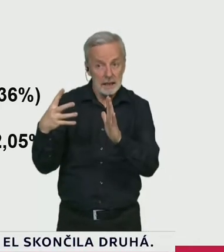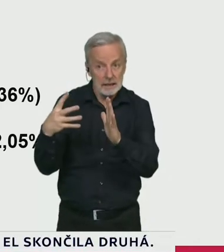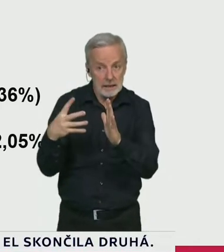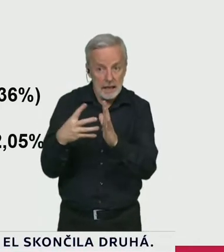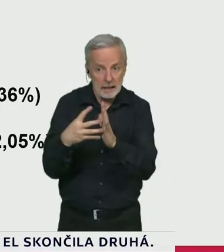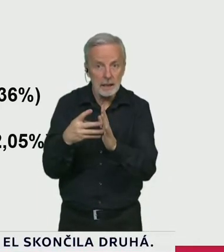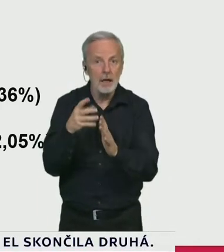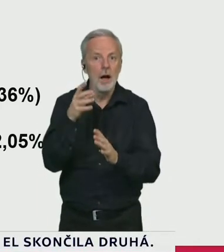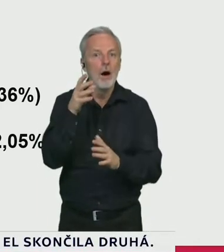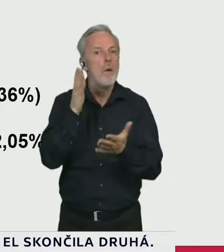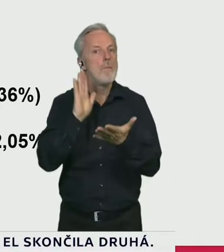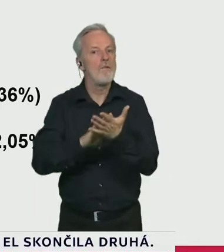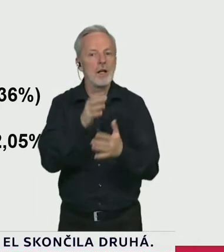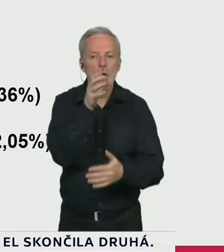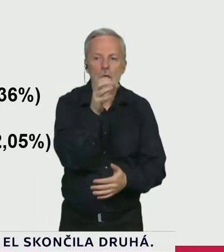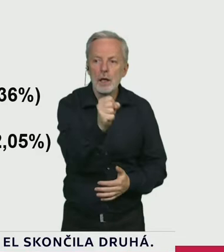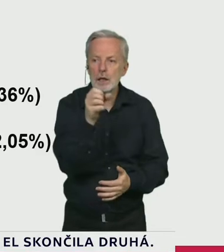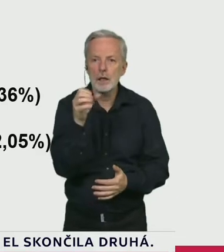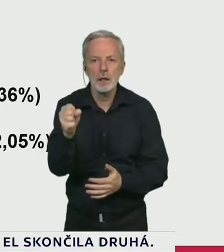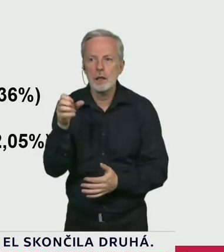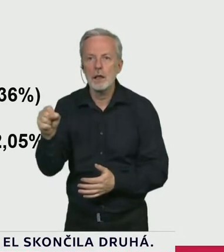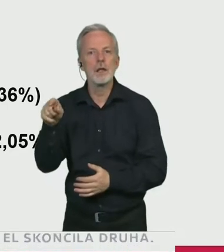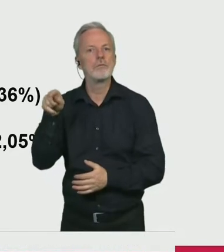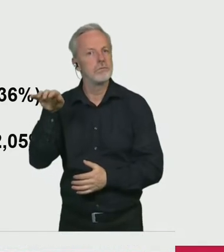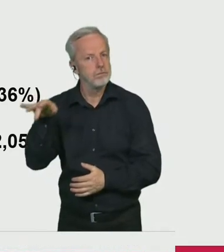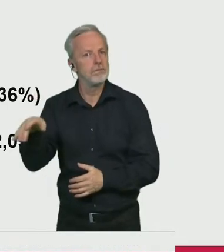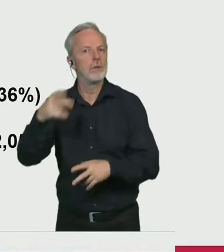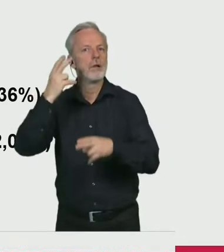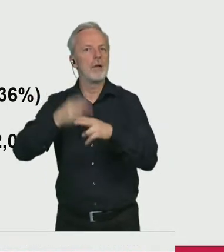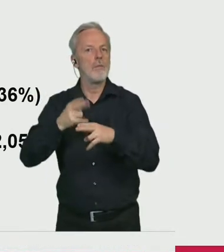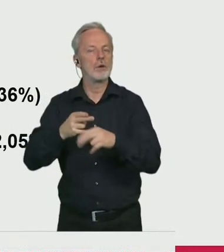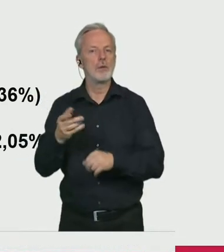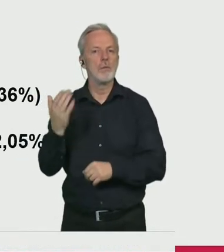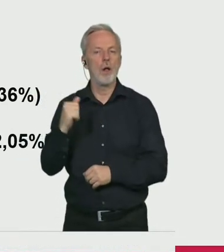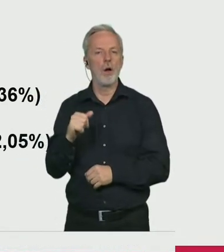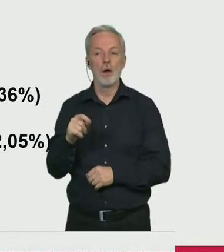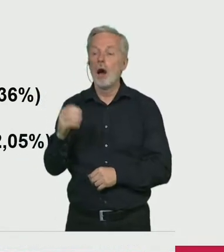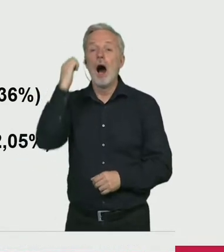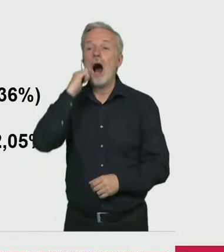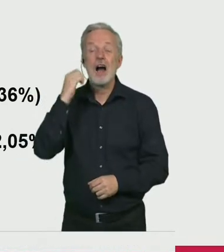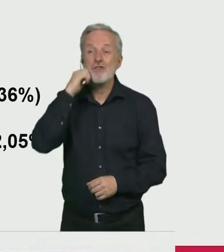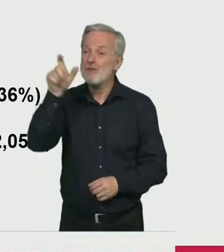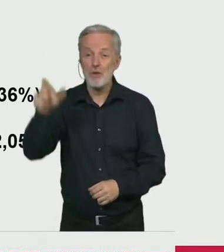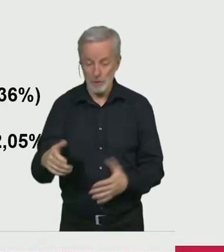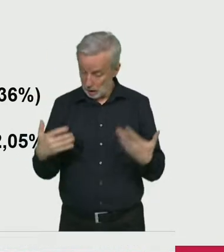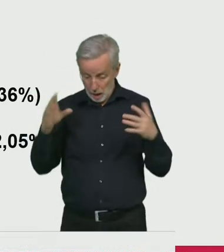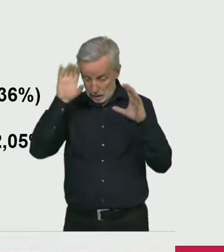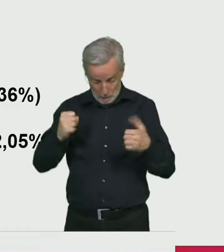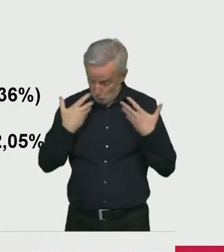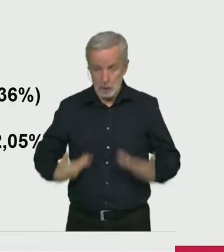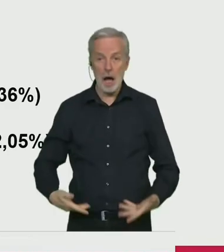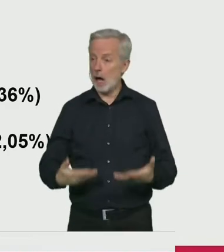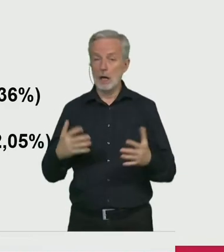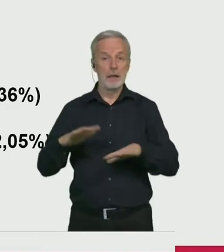ty potencionální zdroje nákazy, to znamená lidi, kteří nemají příznaky, ale mají pozitivních test, těch